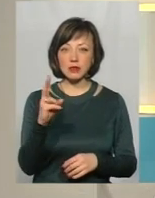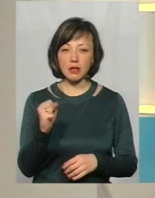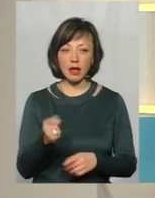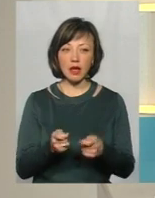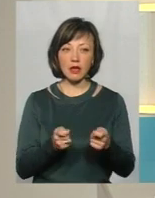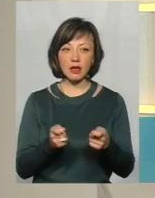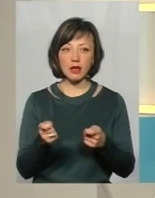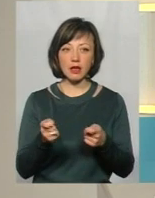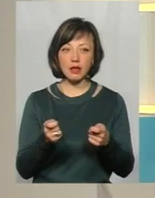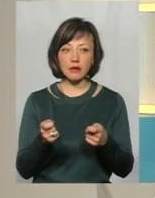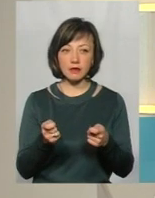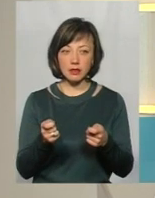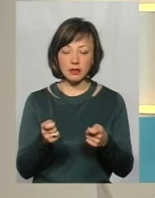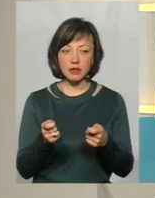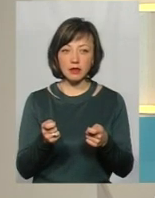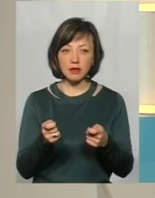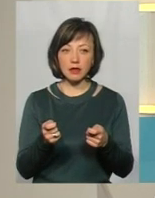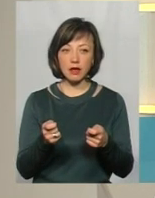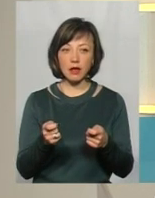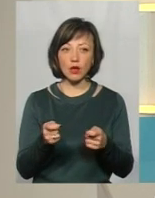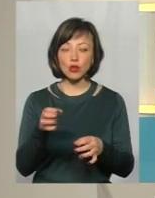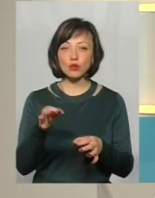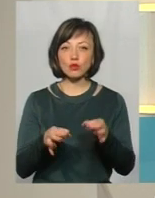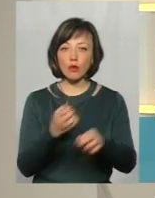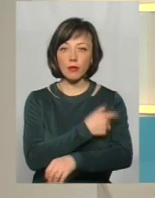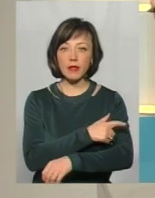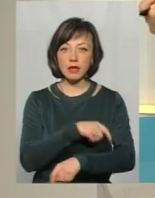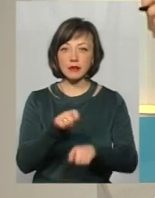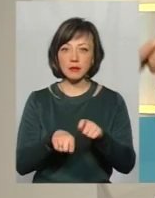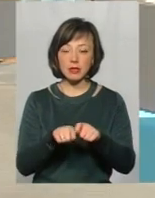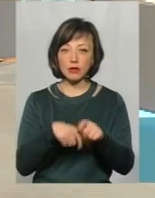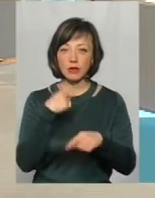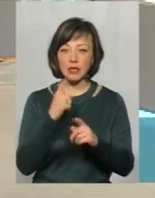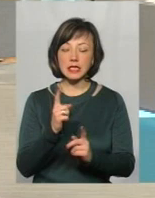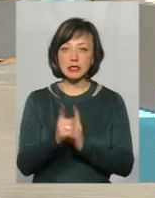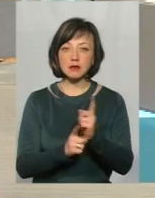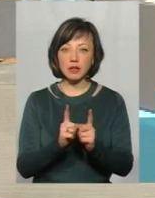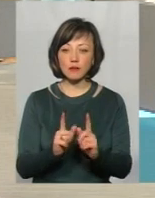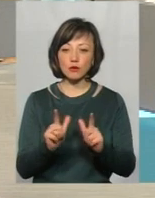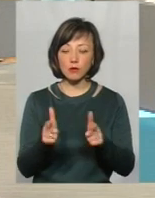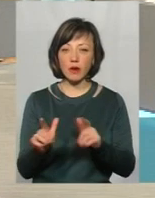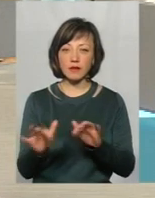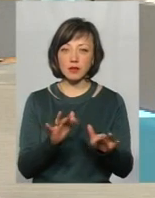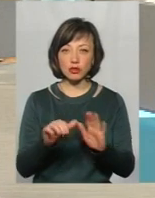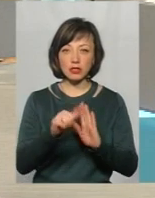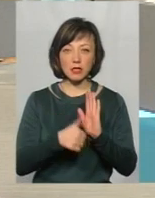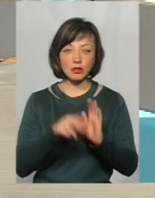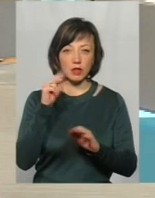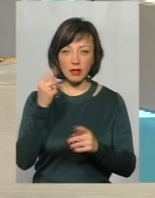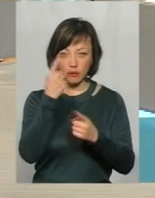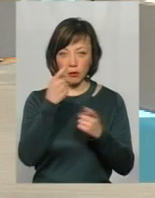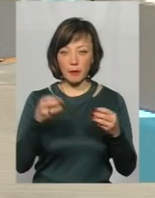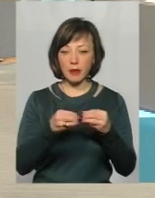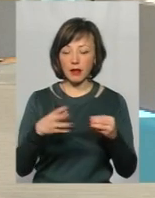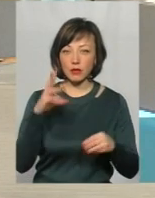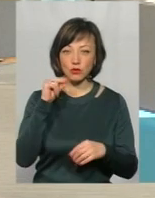обласного бюро досудової експертизи, вона все ж таки говорила про те, що зміни вступають в дію 16-го числа. Більшість інформації, яку ми отримали, 15